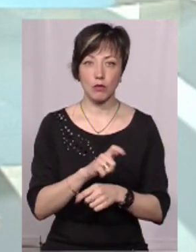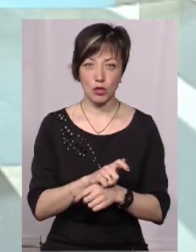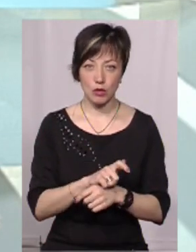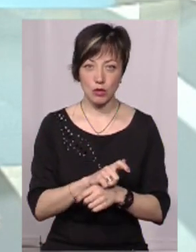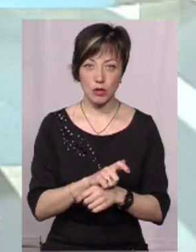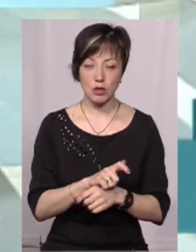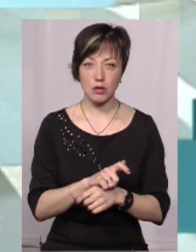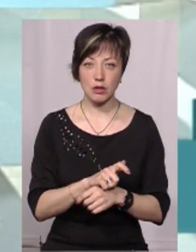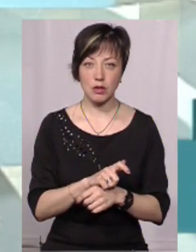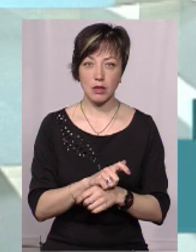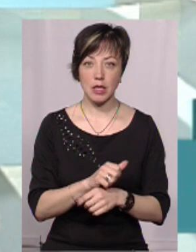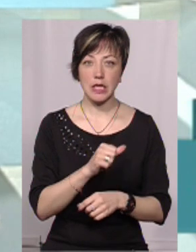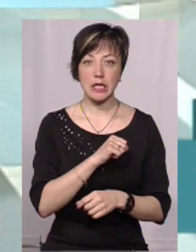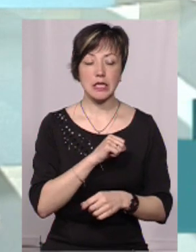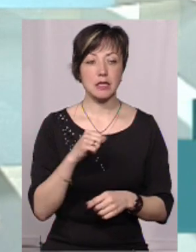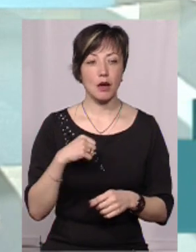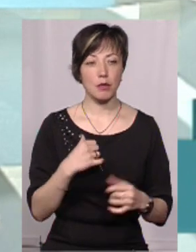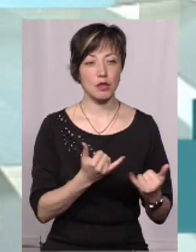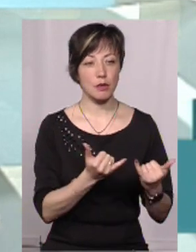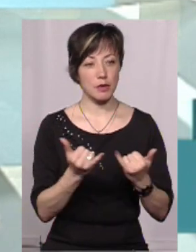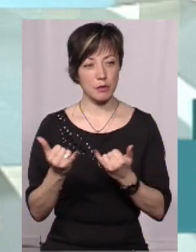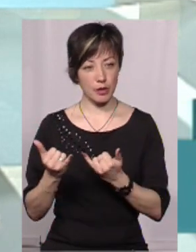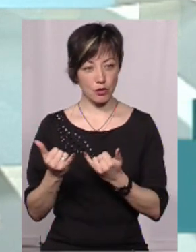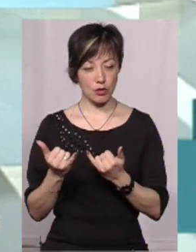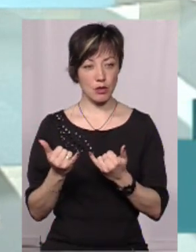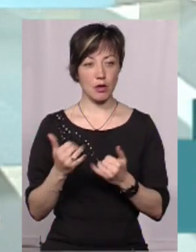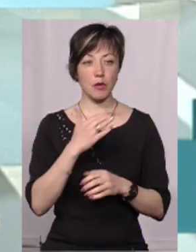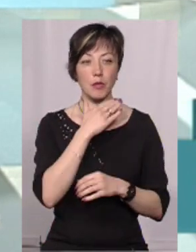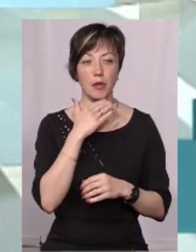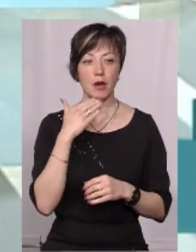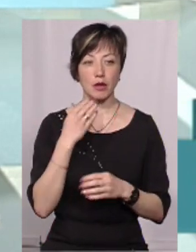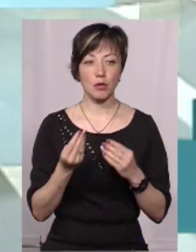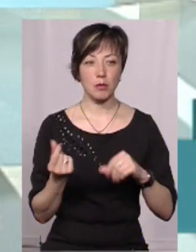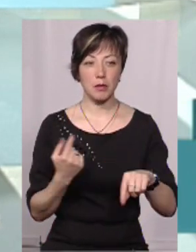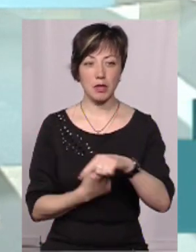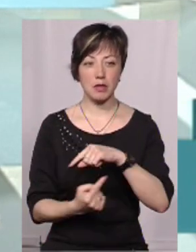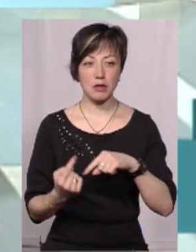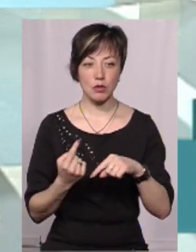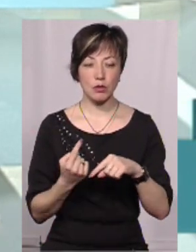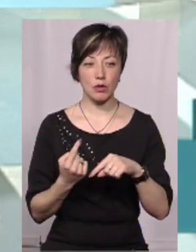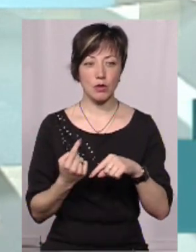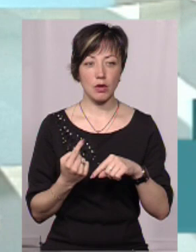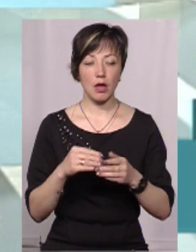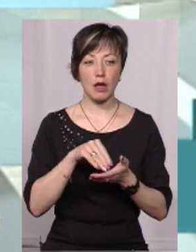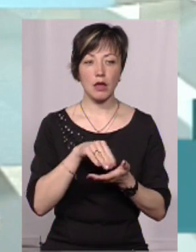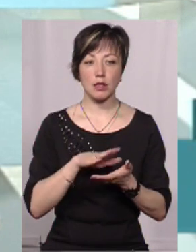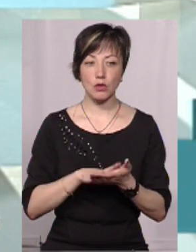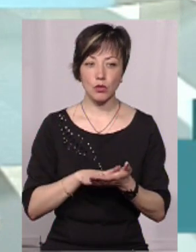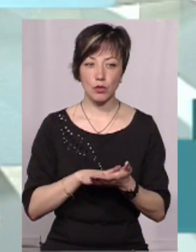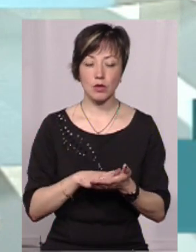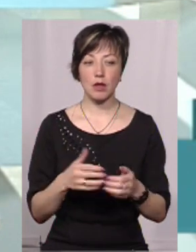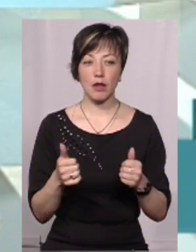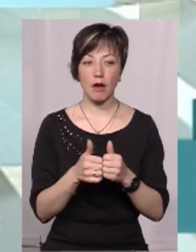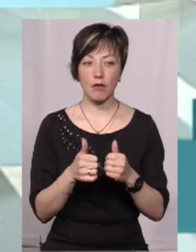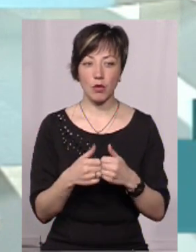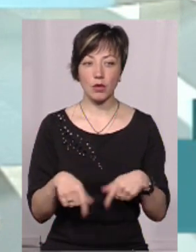самозабезпечені, тому що багато бізнесу, підприємців реєструються саме